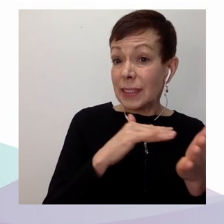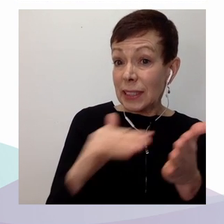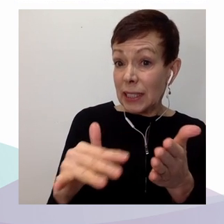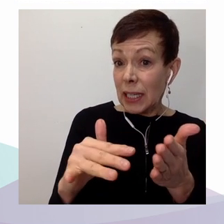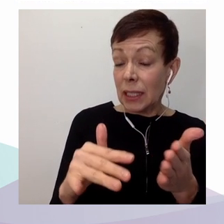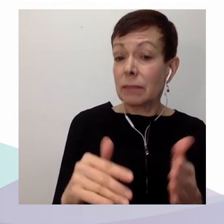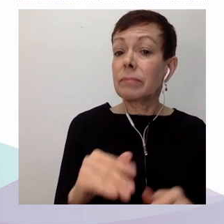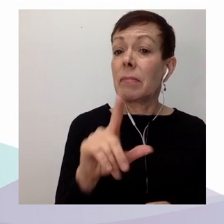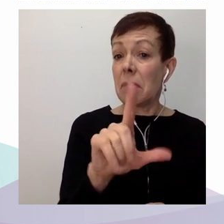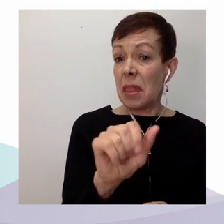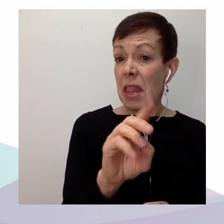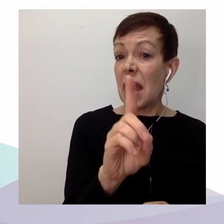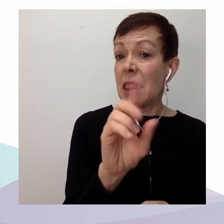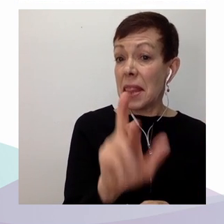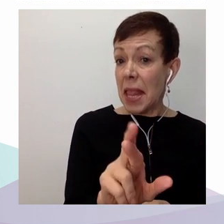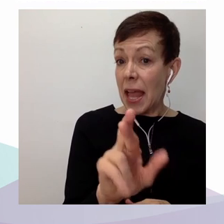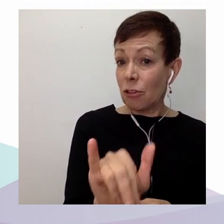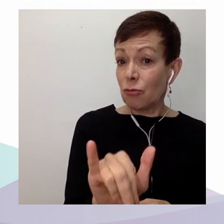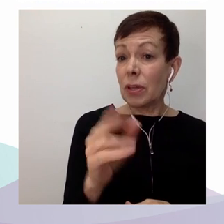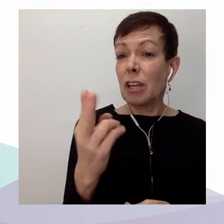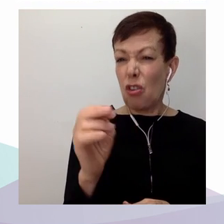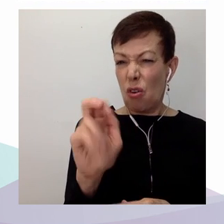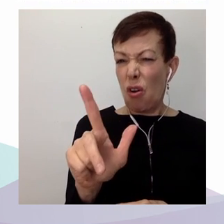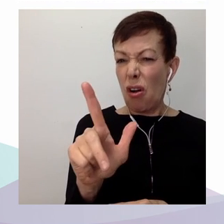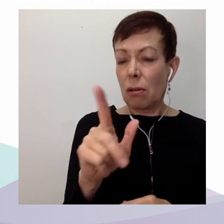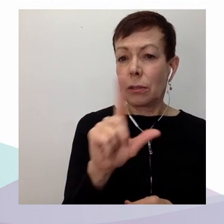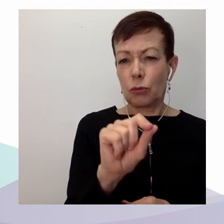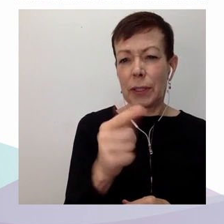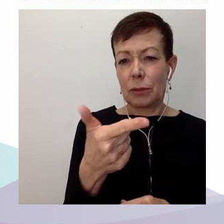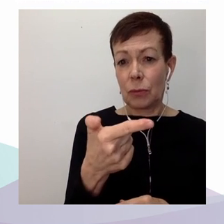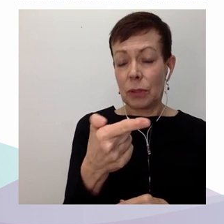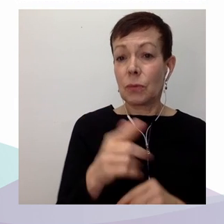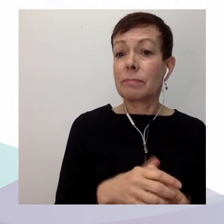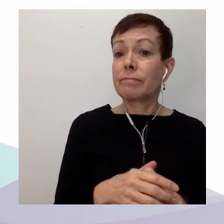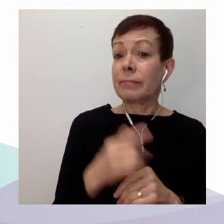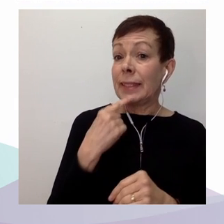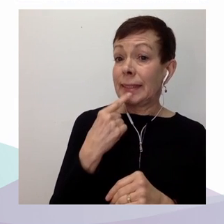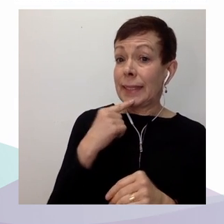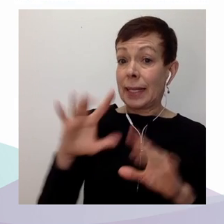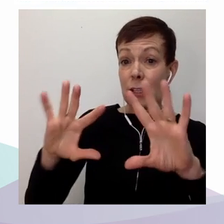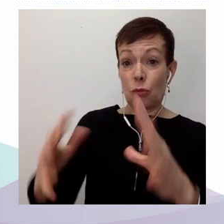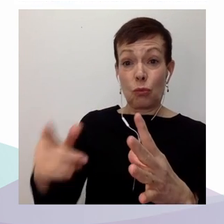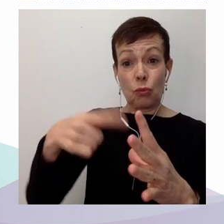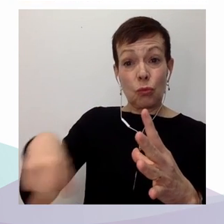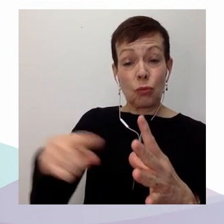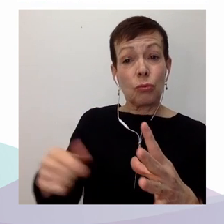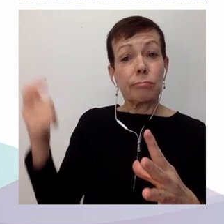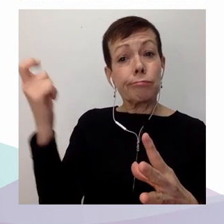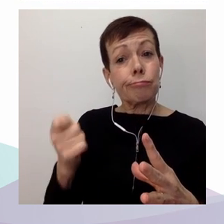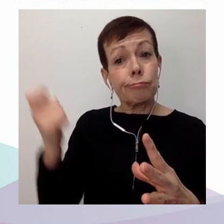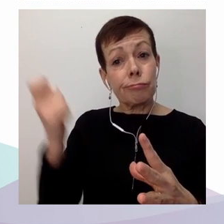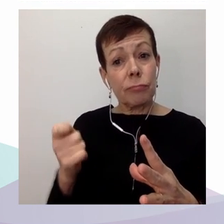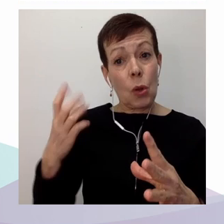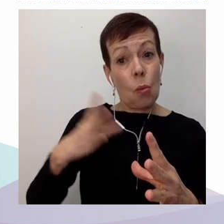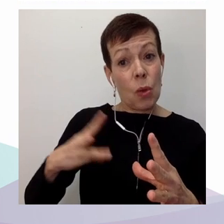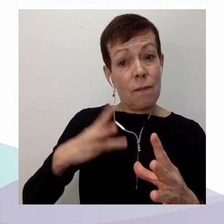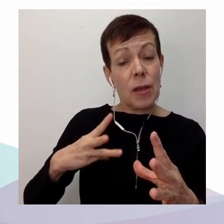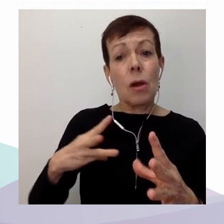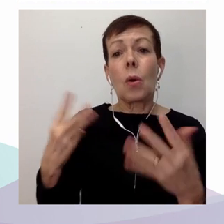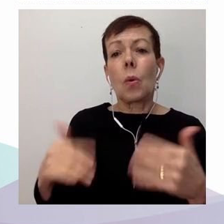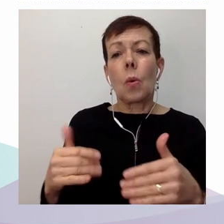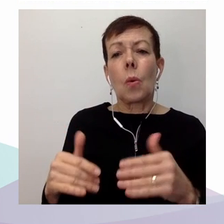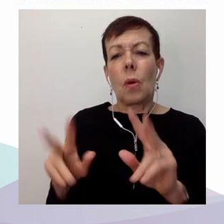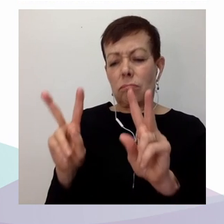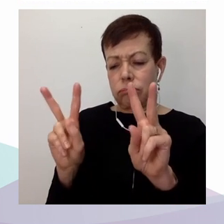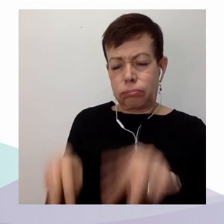forment un groupe qui est hautement stigmatisé, voire même le groupe le plus stigmatisé, selon notre étude réalisée par